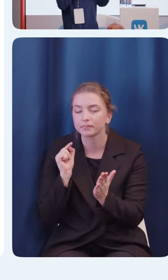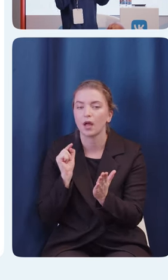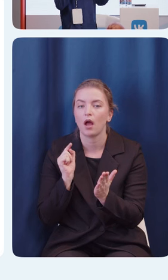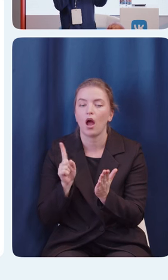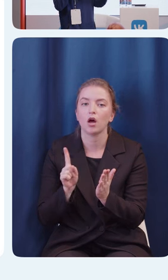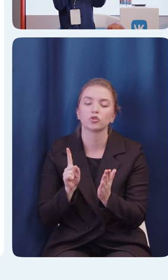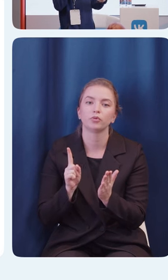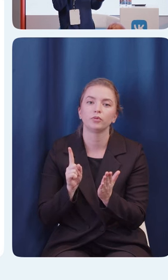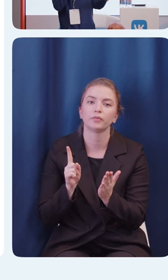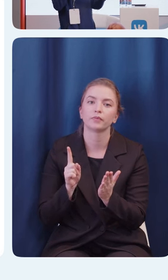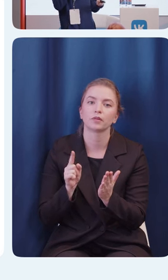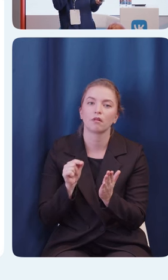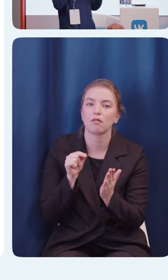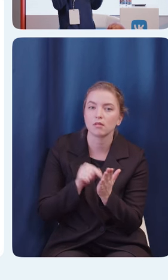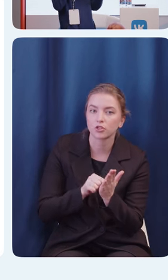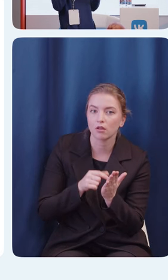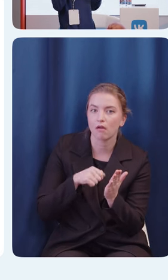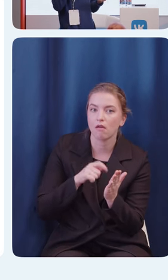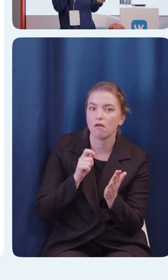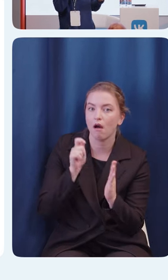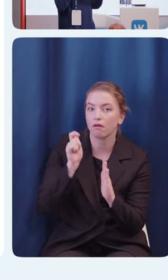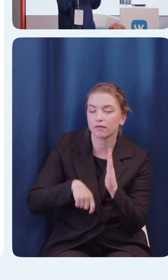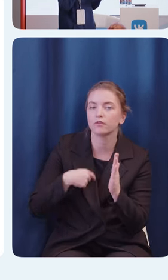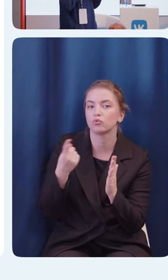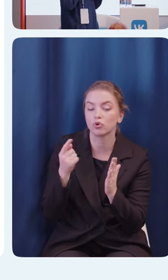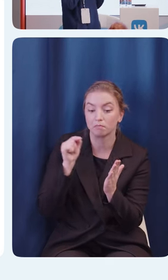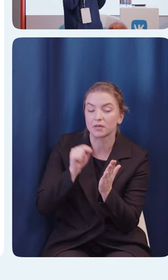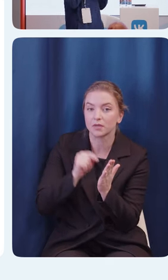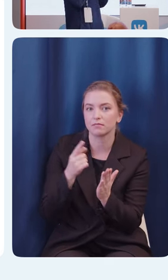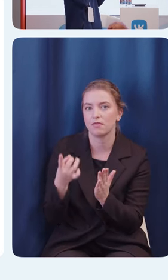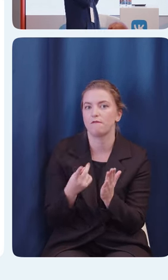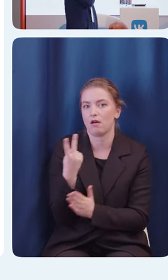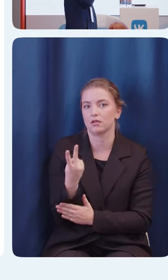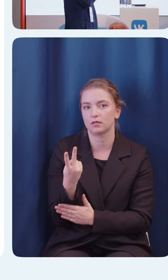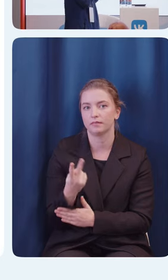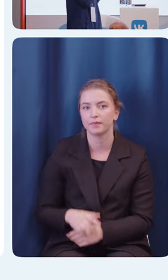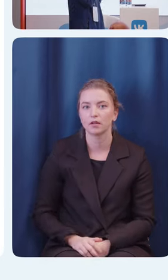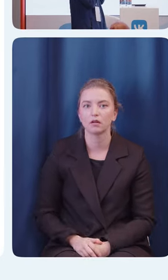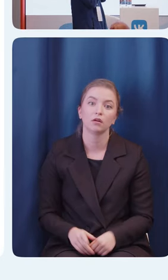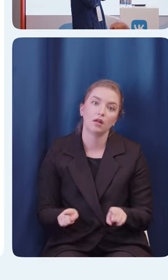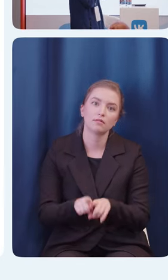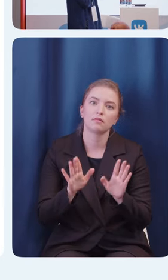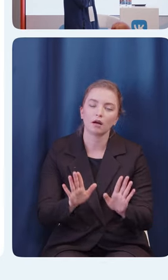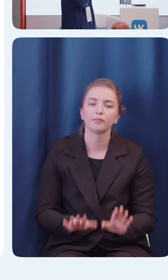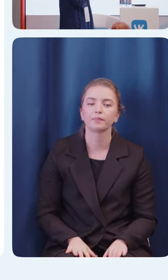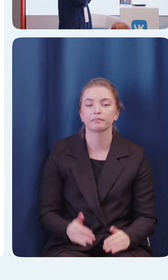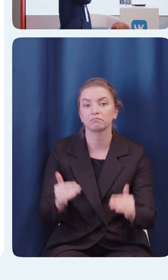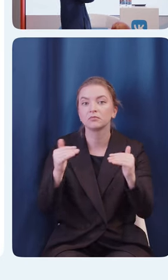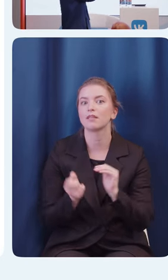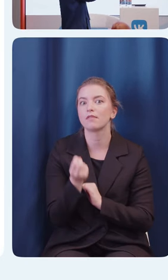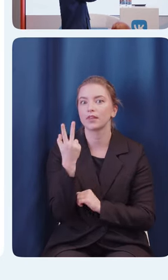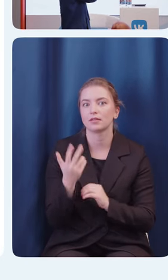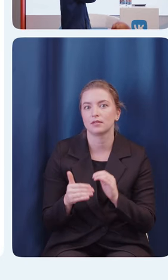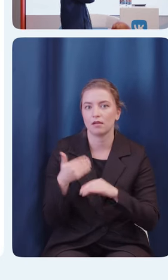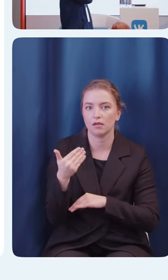чтобы на него, собственно, нажать, его активировать, нужно тапнуть дважды. Ну вот примерно так. Давайте перейдем к 12-му слайду. Здесь